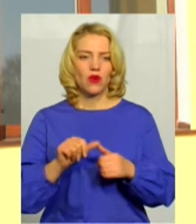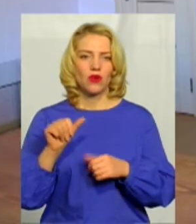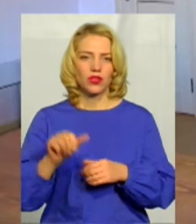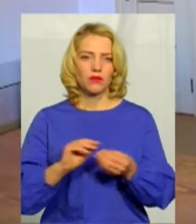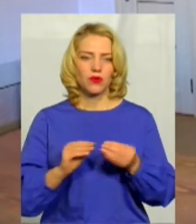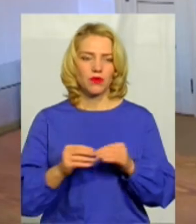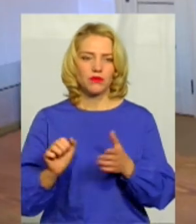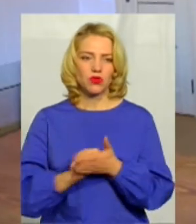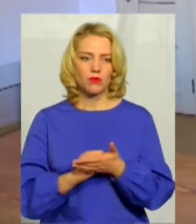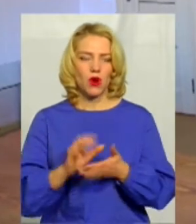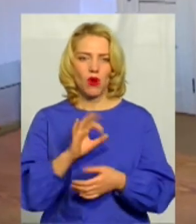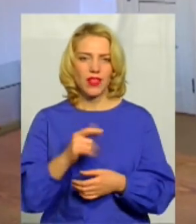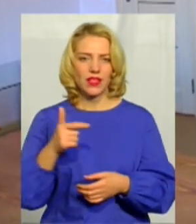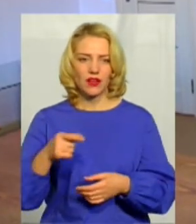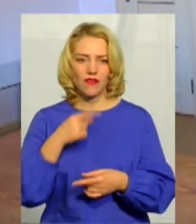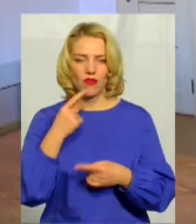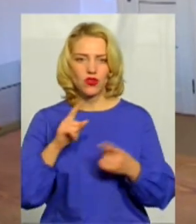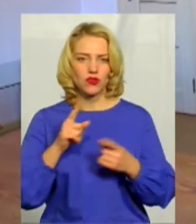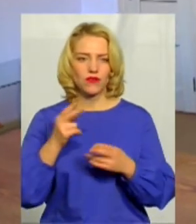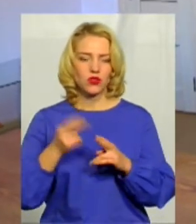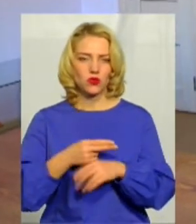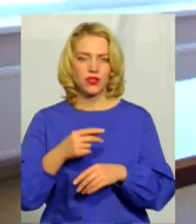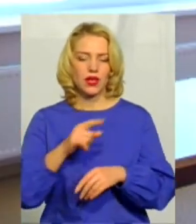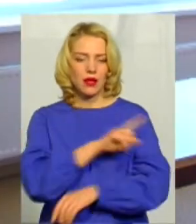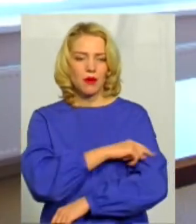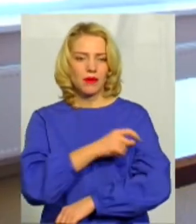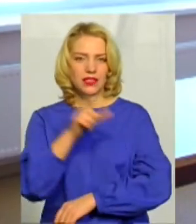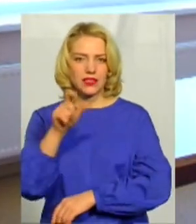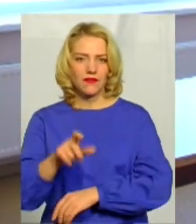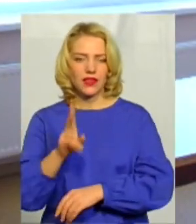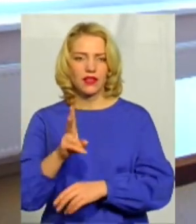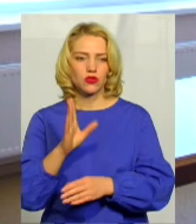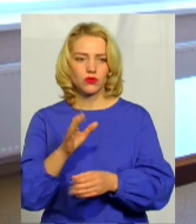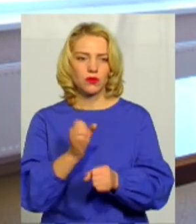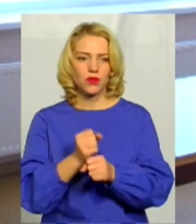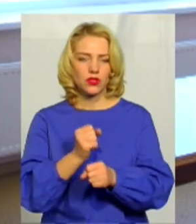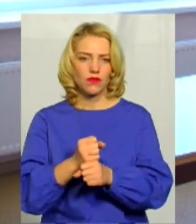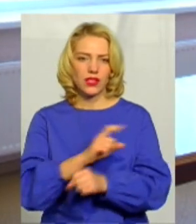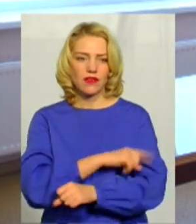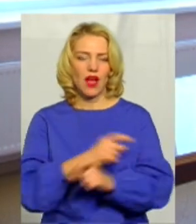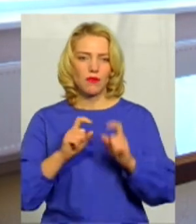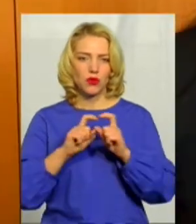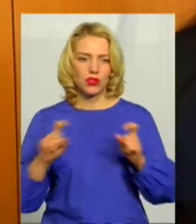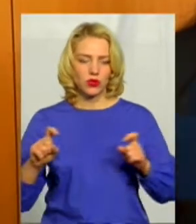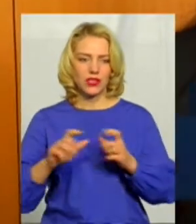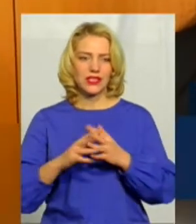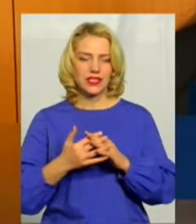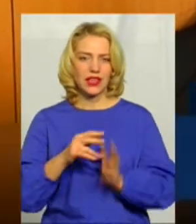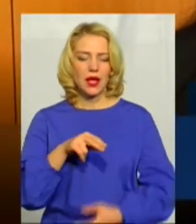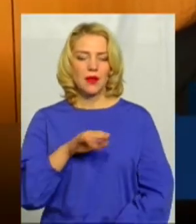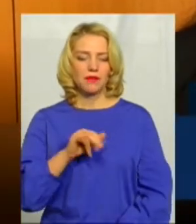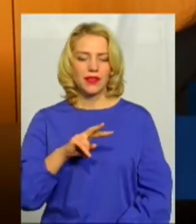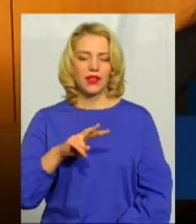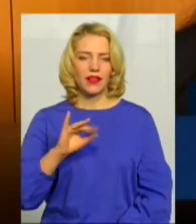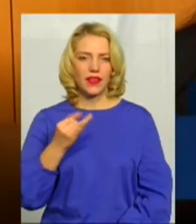виділяє іще одну – відсутність медичного працівника, який буде працювати в амбулаторії села Пільний Олексинець. Станом на